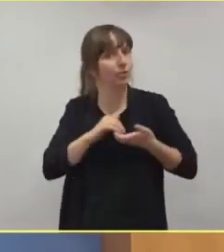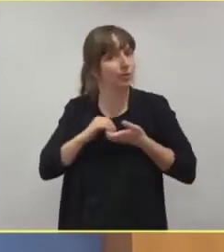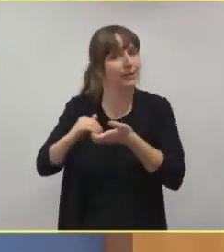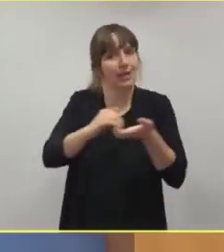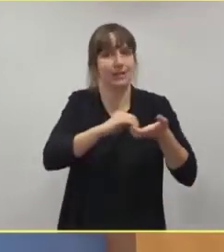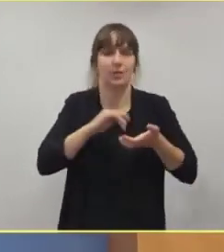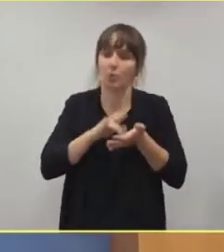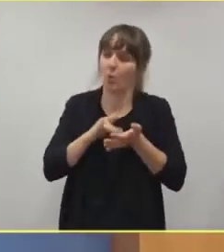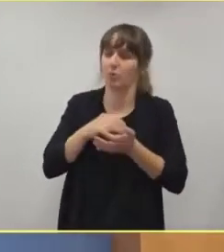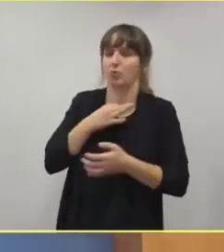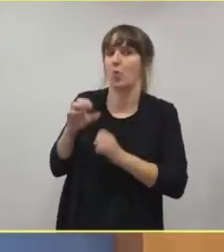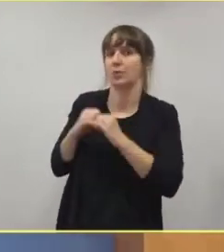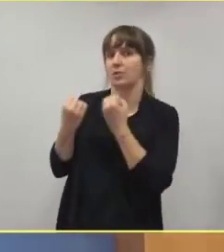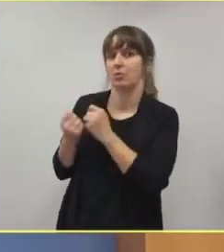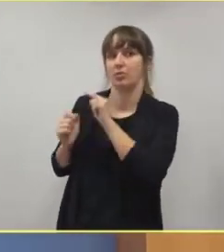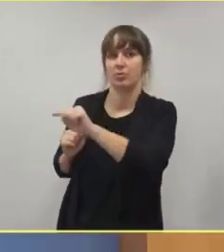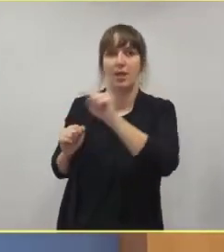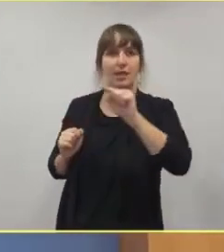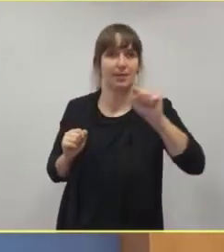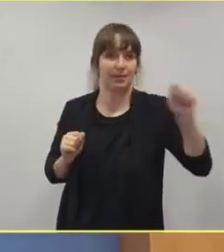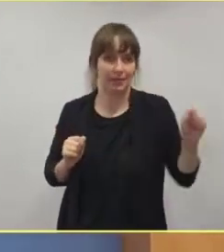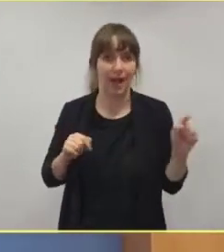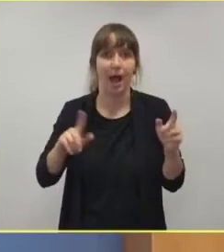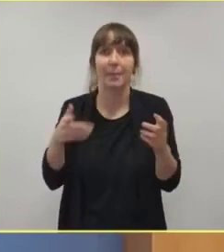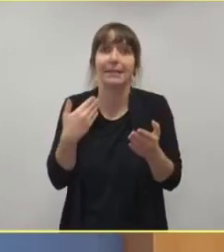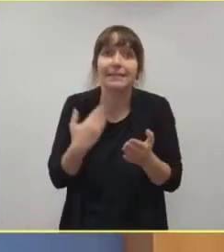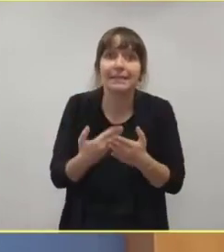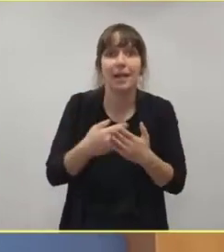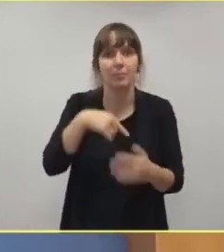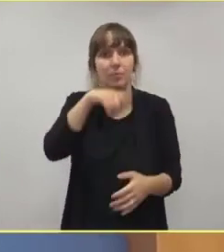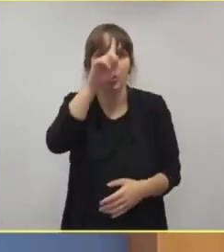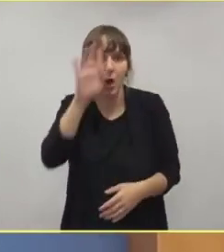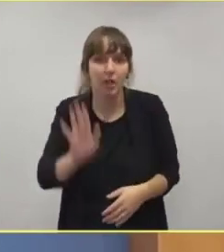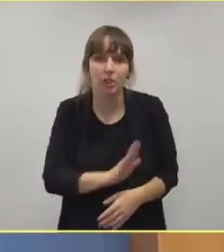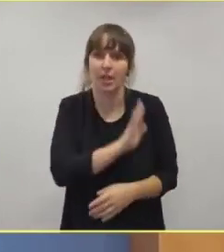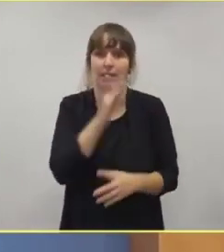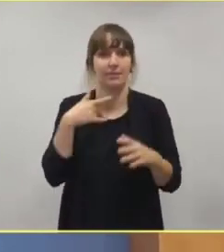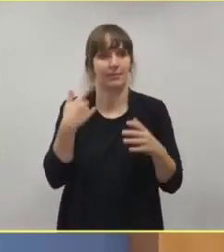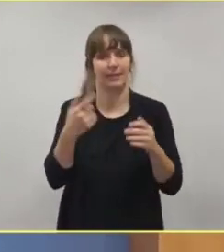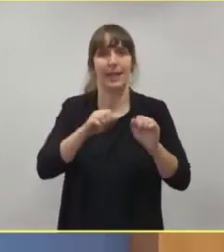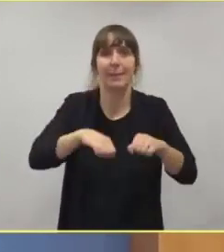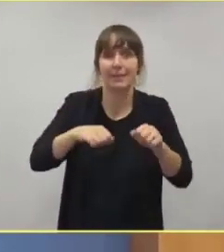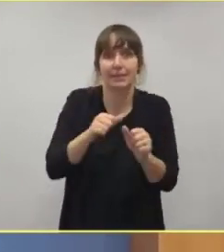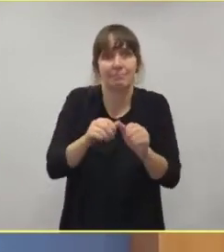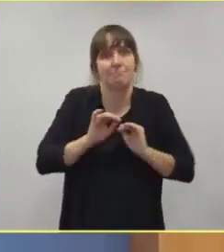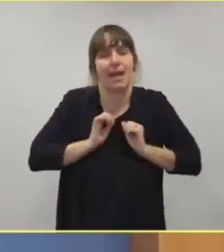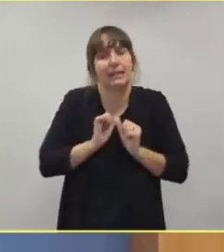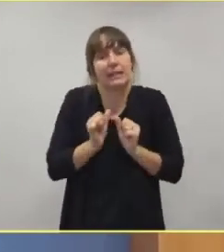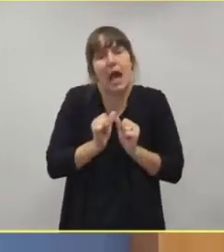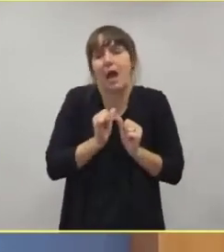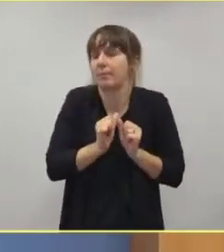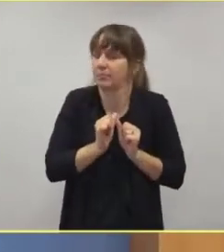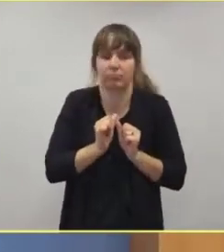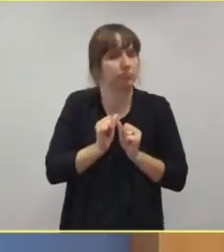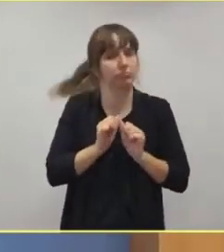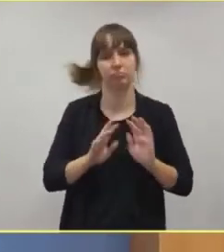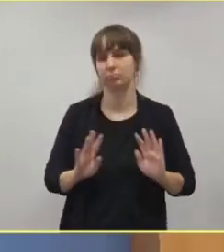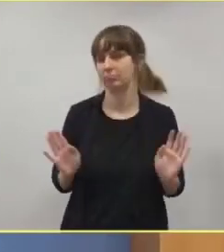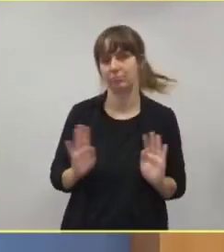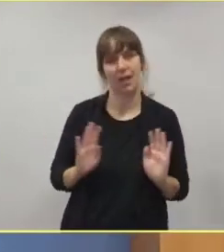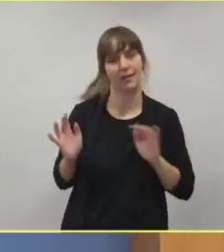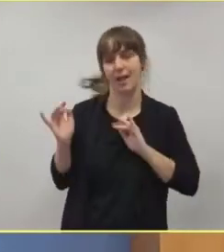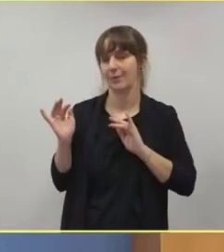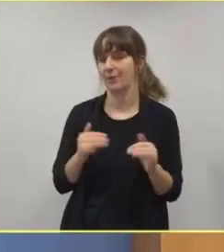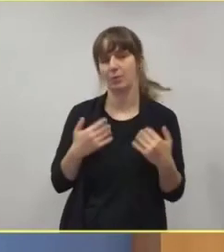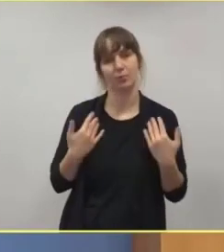aber es nicht die Bettenkapazitäten an den Rand treiben. Das ist, glaube ich, wichtig zu betonen